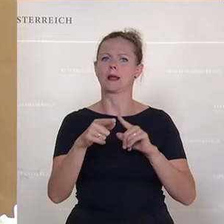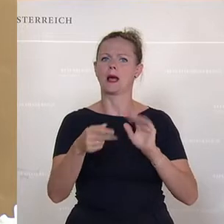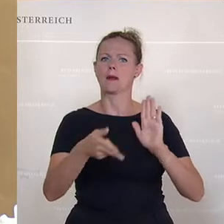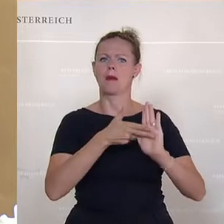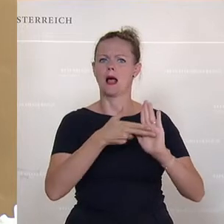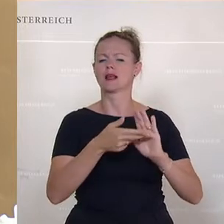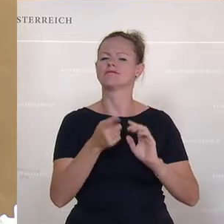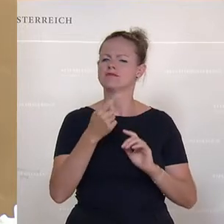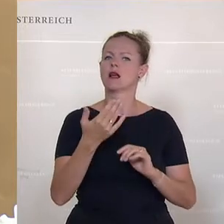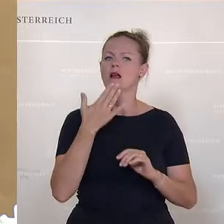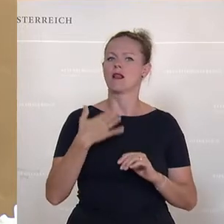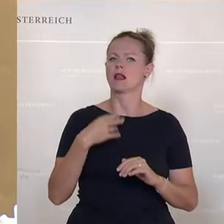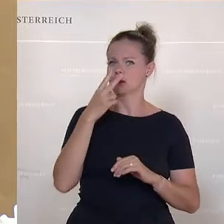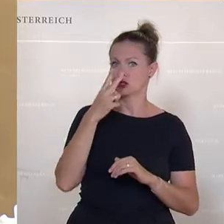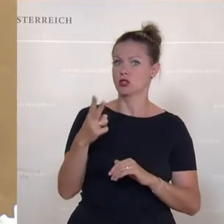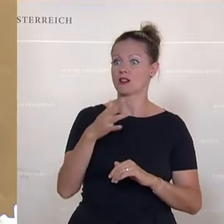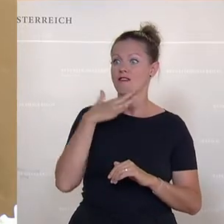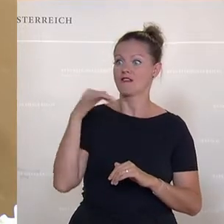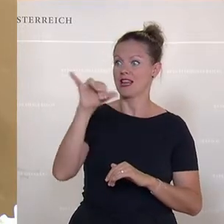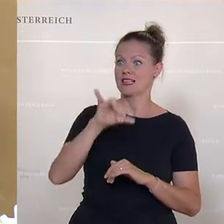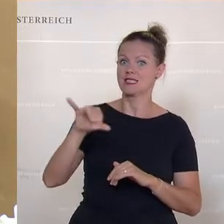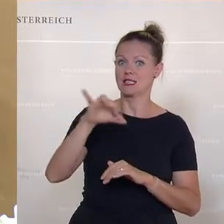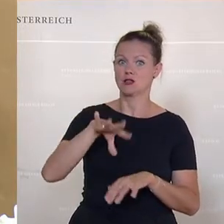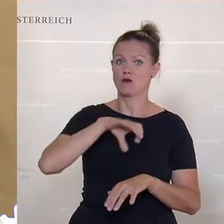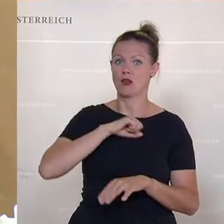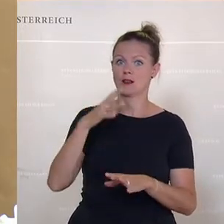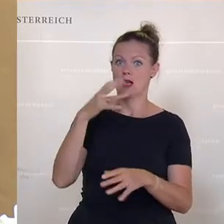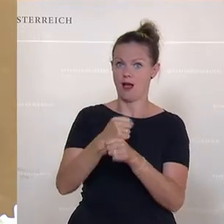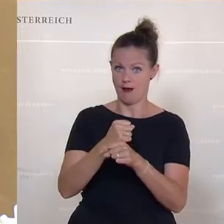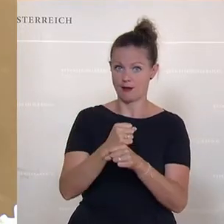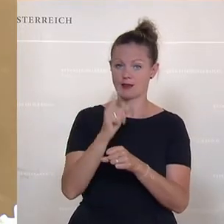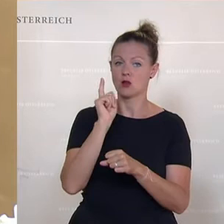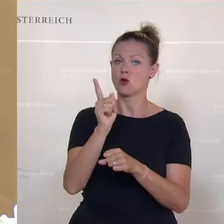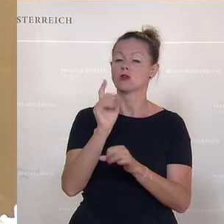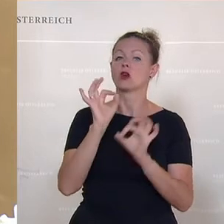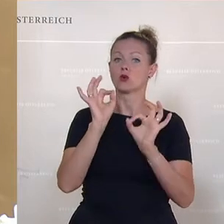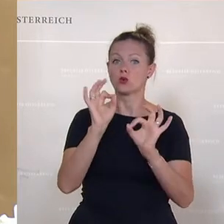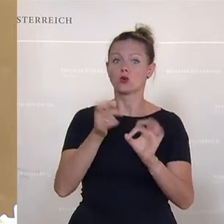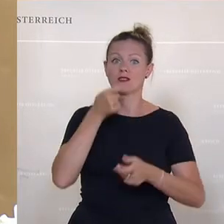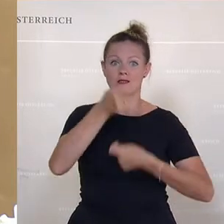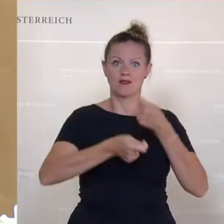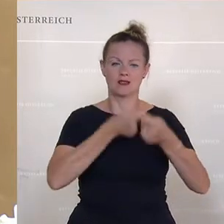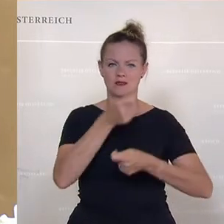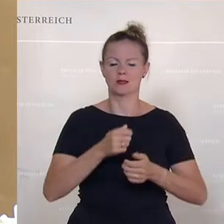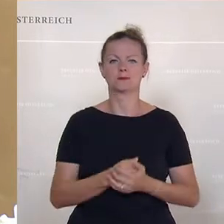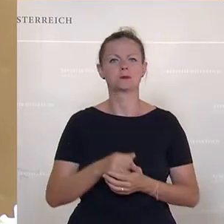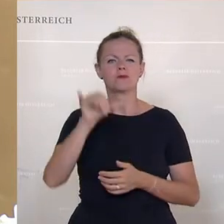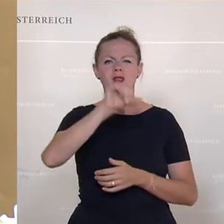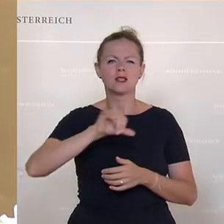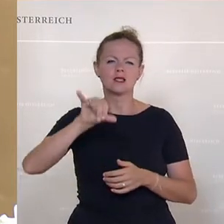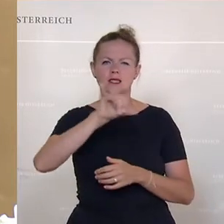wir schauen, wir möglichst viele Zinsvorteile halten und das dann entsprechend gut investieren. Die einzigen, wo der Zinsvorteil